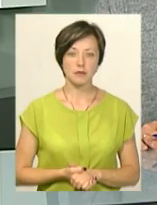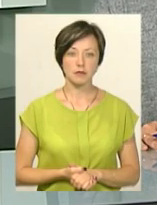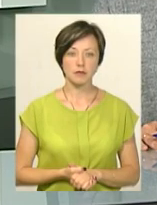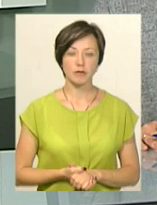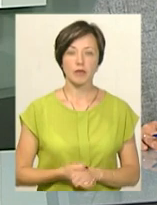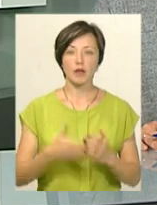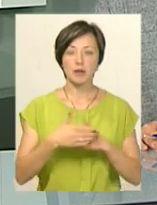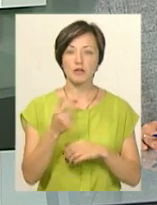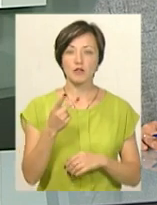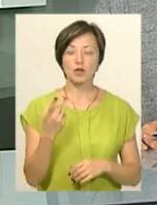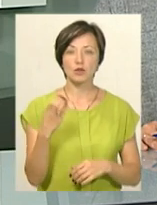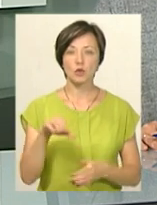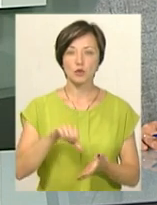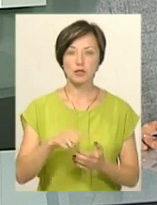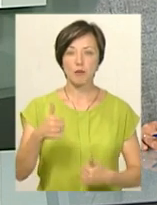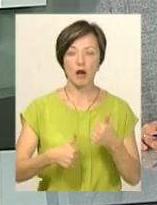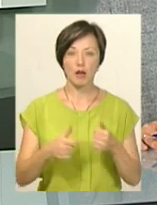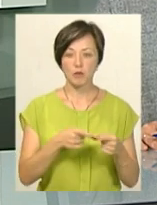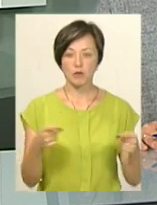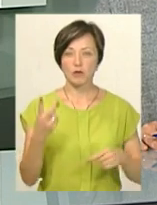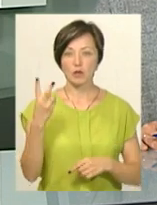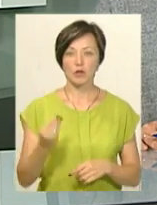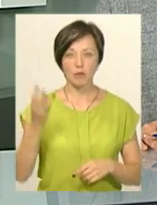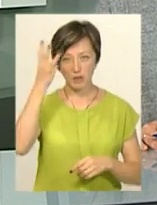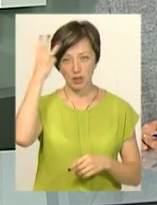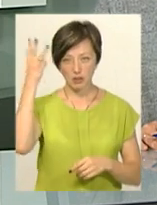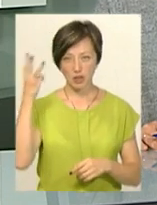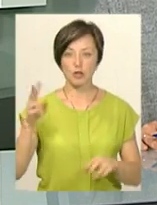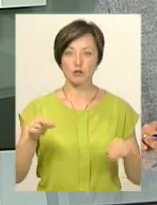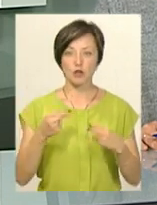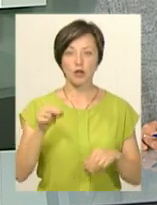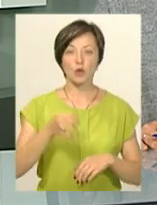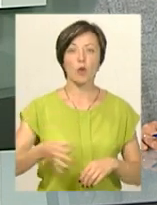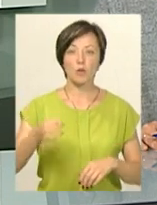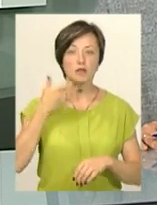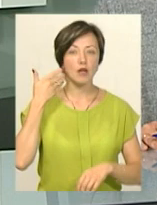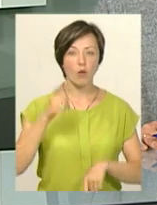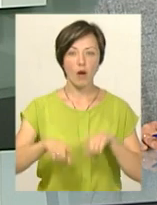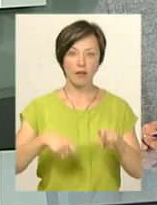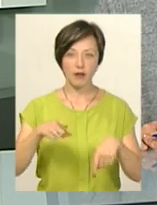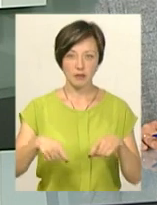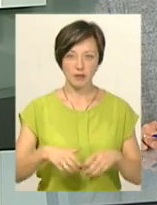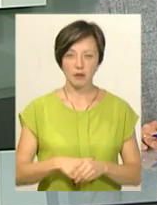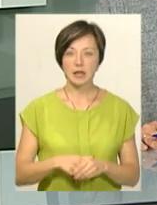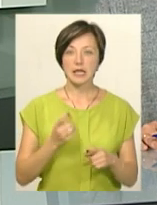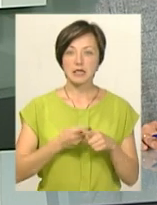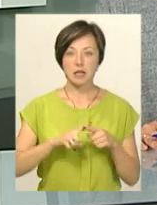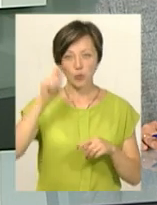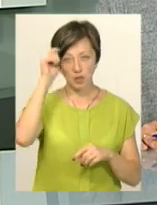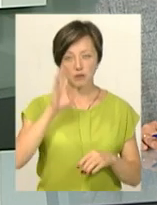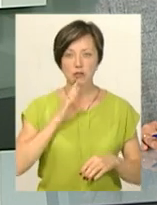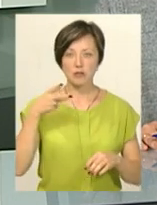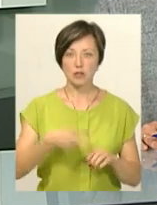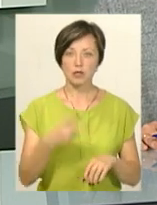Близько півтори сотні учасників змагалися впродовж двох днів у Хмельницькому на чемпіонаті області з легкої атлетики. Це юнаки та